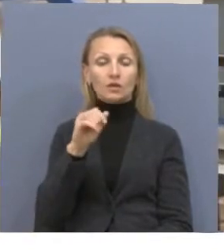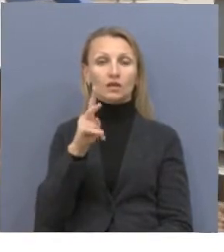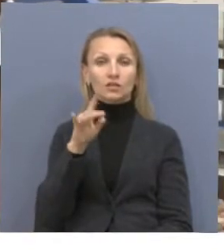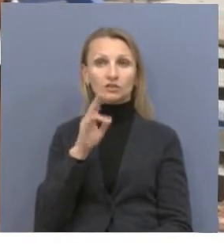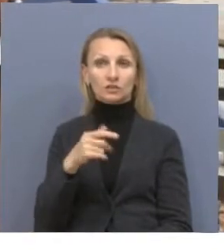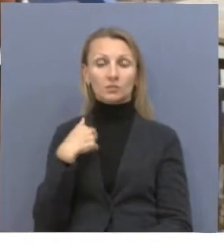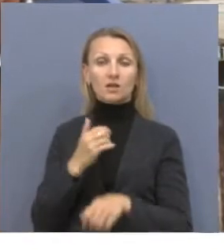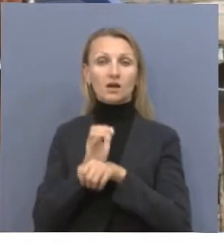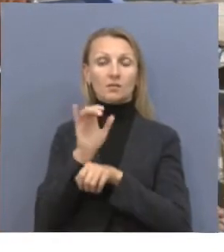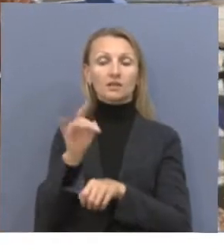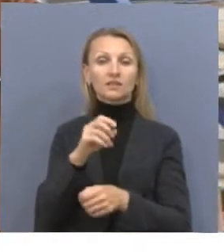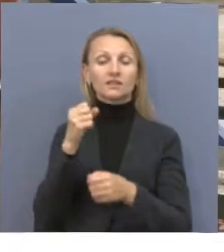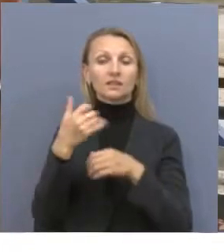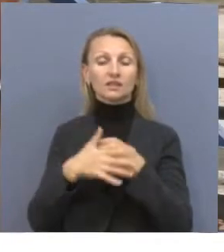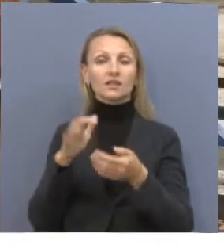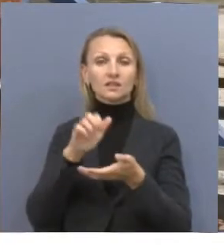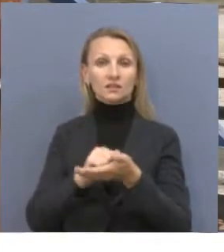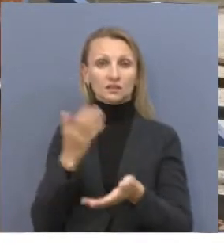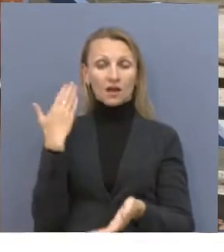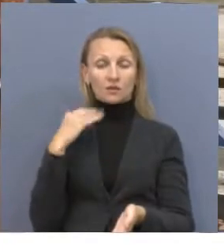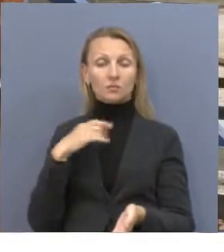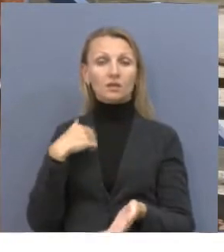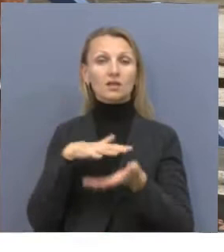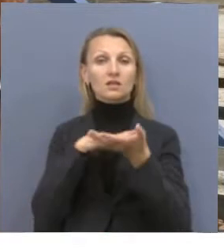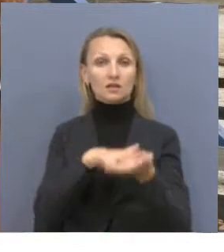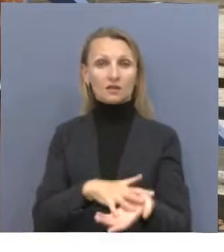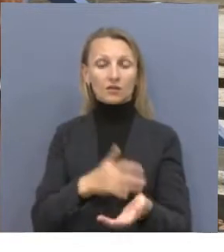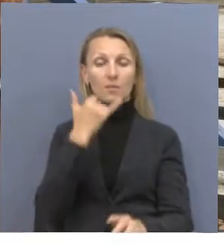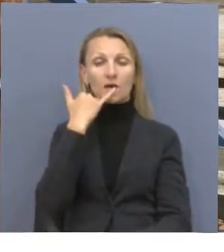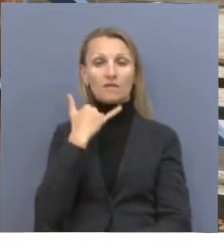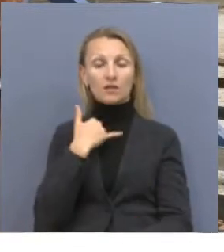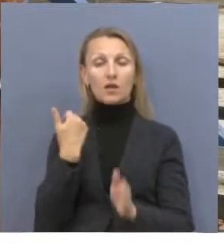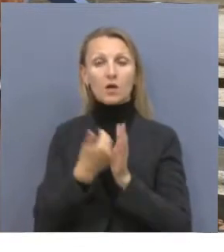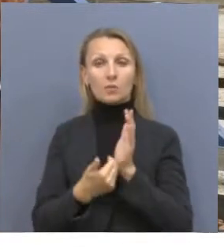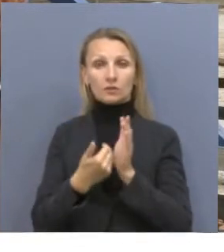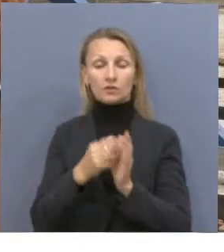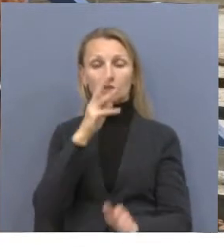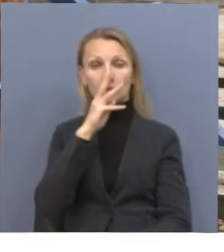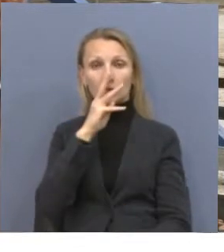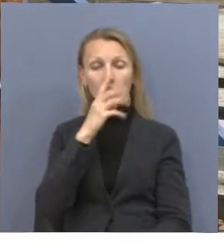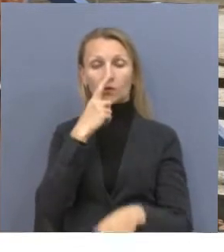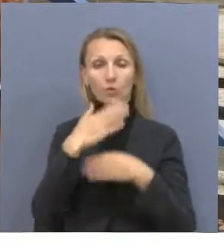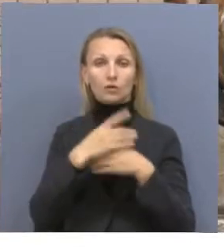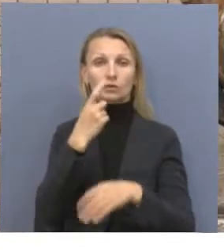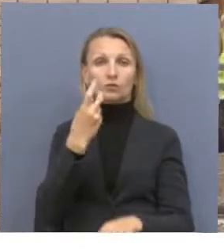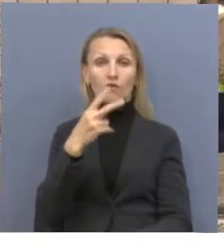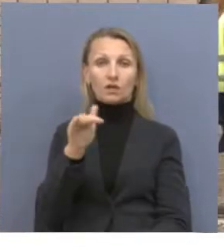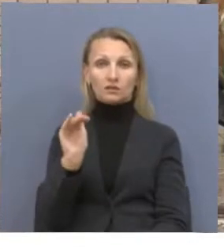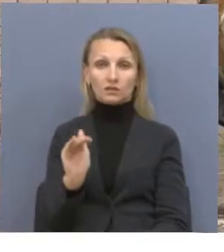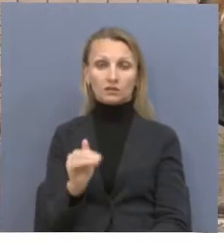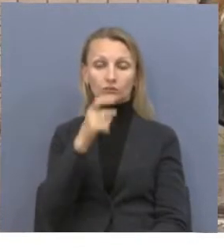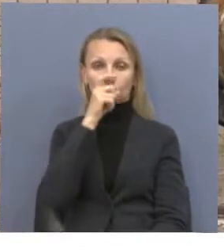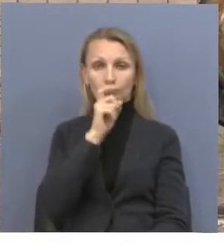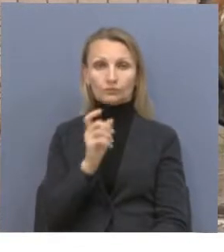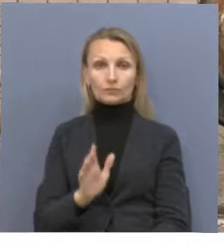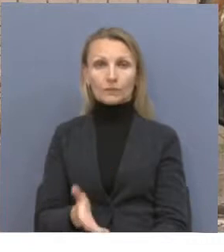отправили из центра занятости. Ранее я там оставлял заявку. Потом мне позвонили, все объяснили. Зарплата около 120 тысяч тенге. К новой